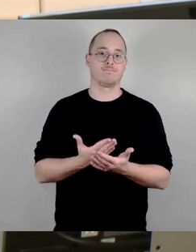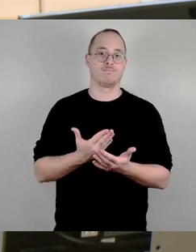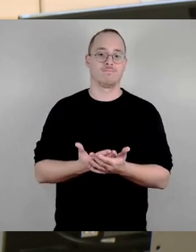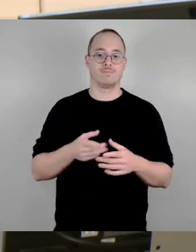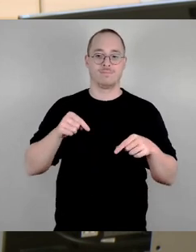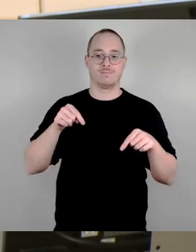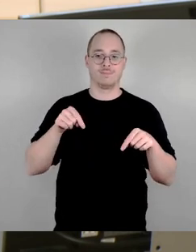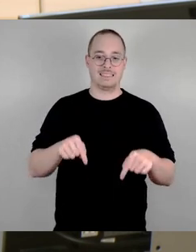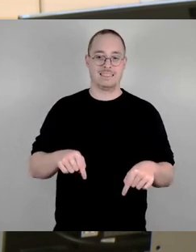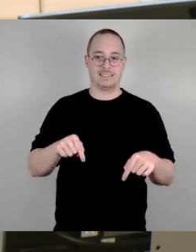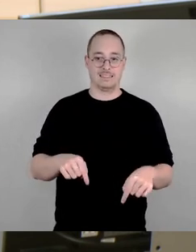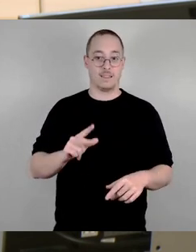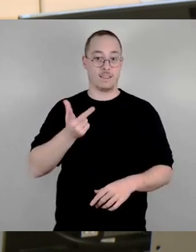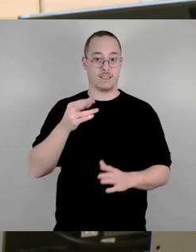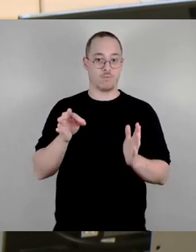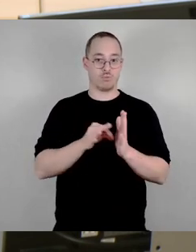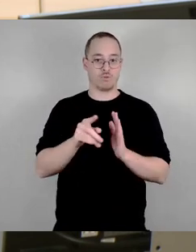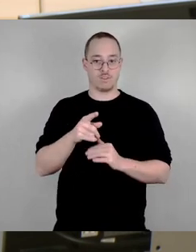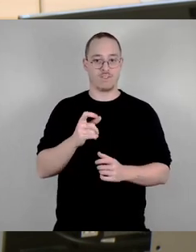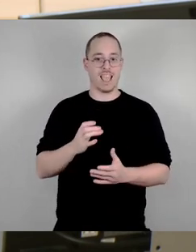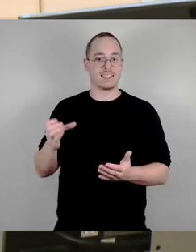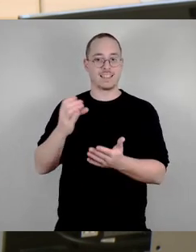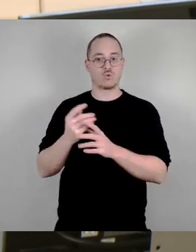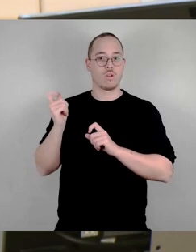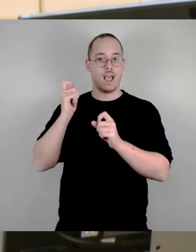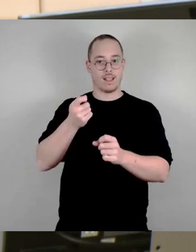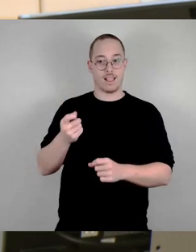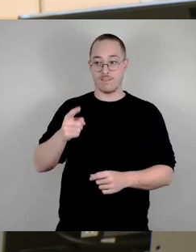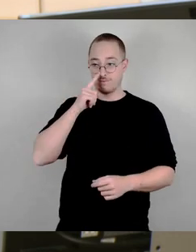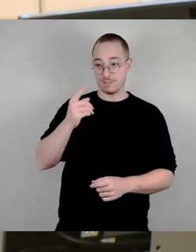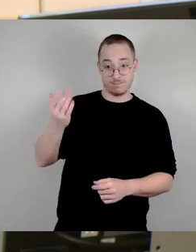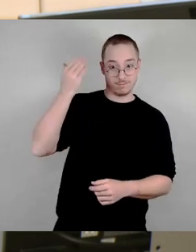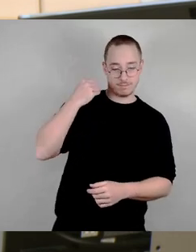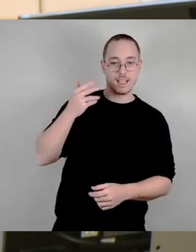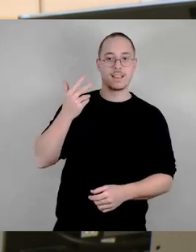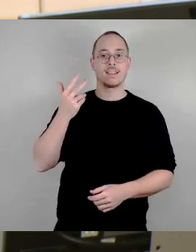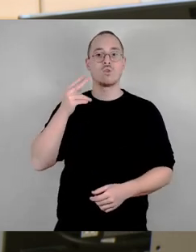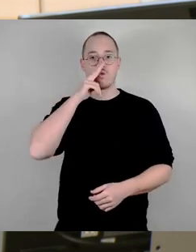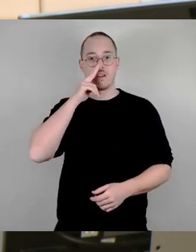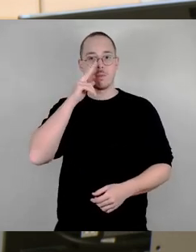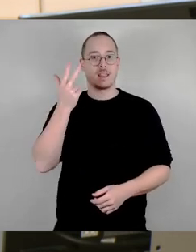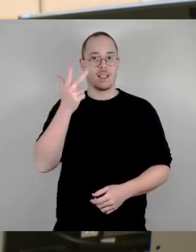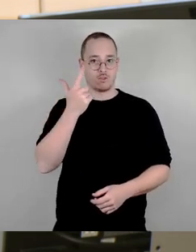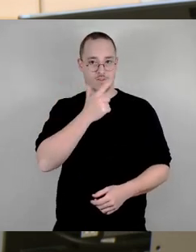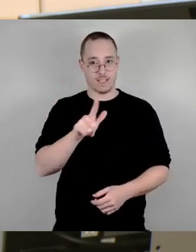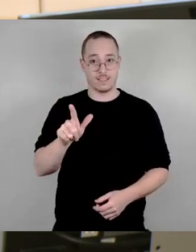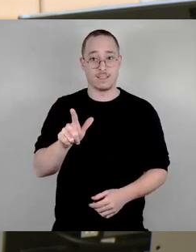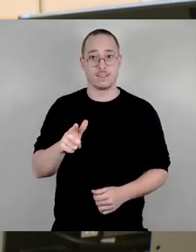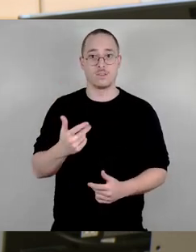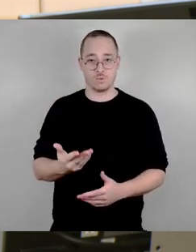dem November 2023, den ich Ihnen hier mit vorgestellt habe, auch vor, dass es wichtig und